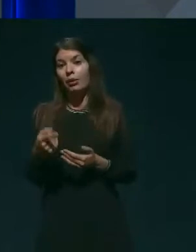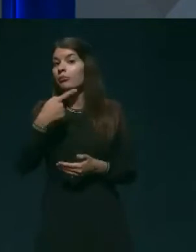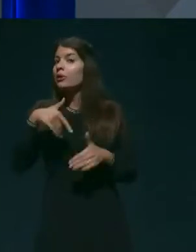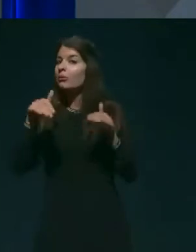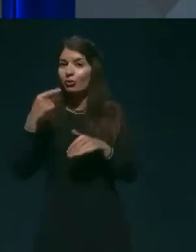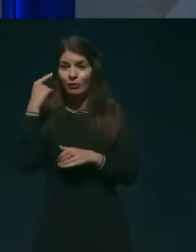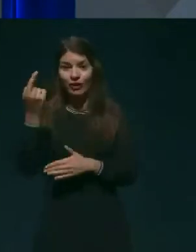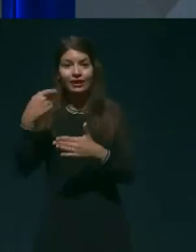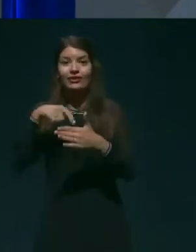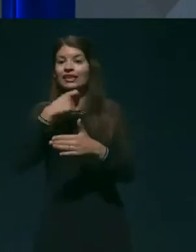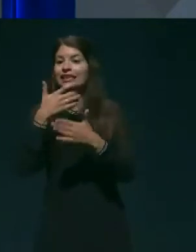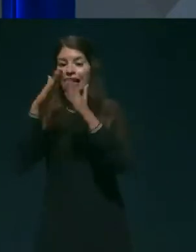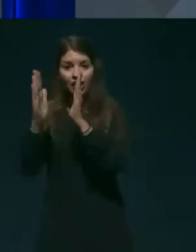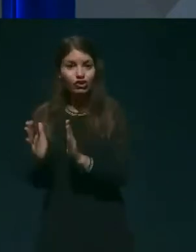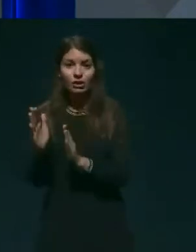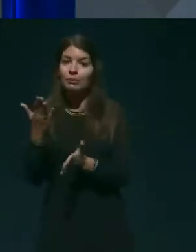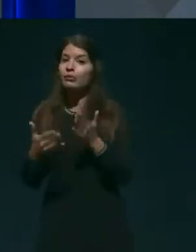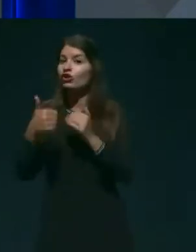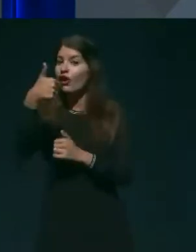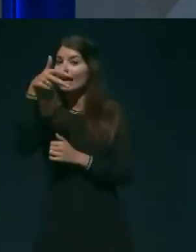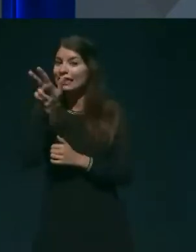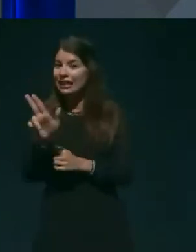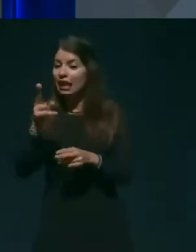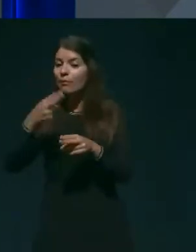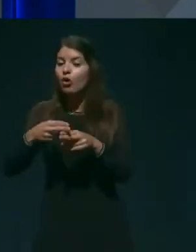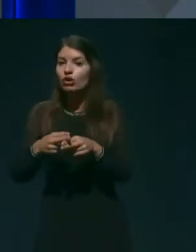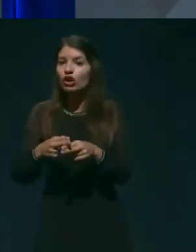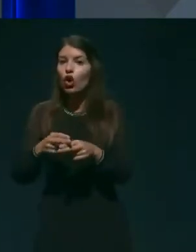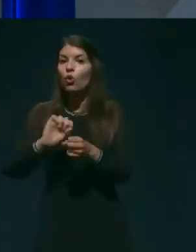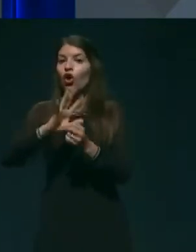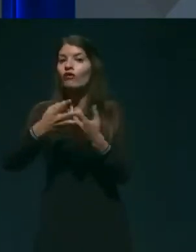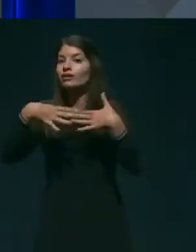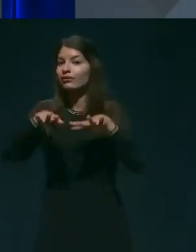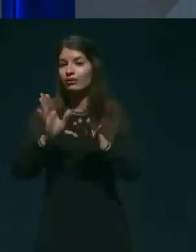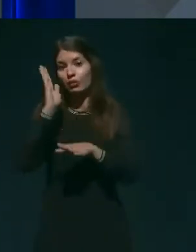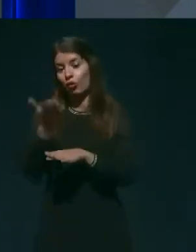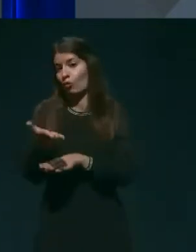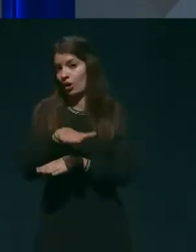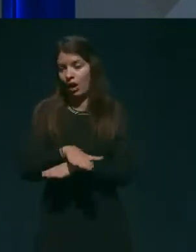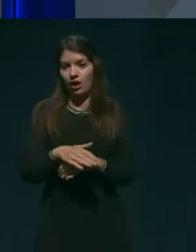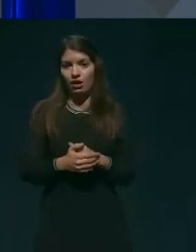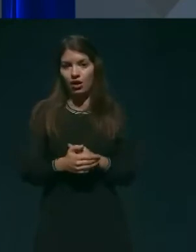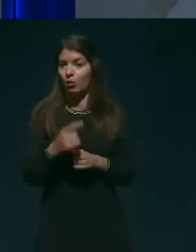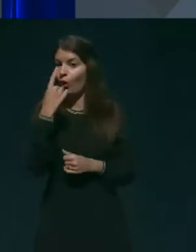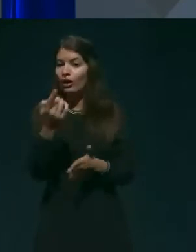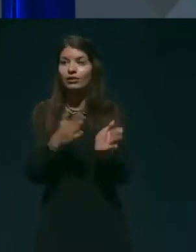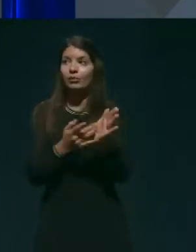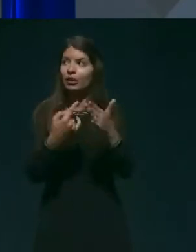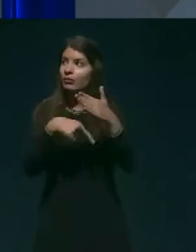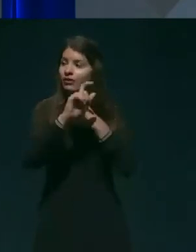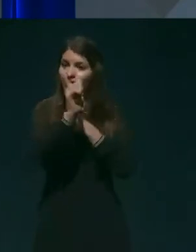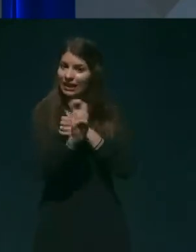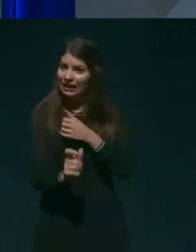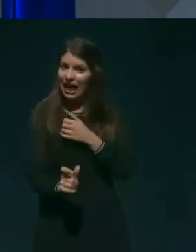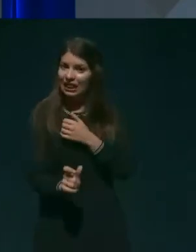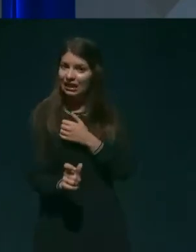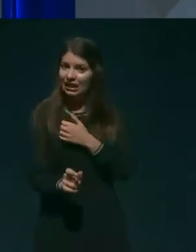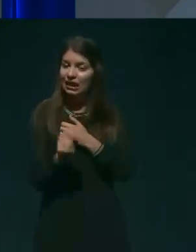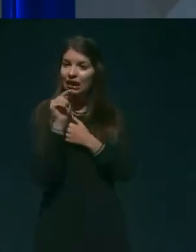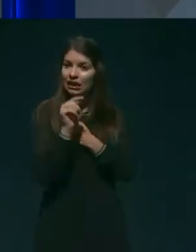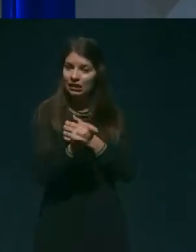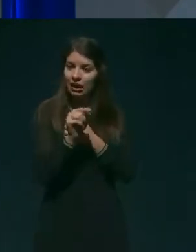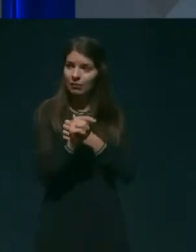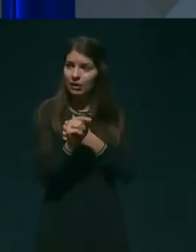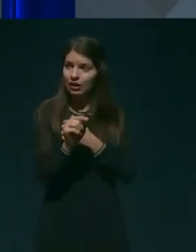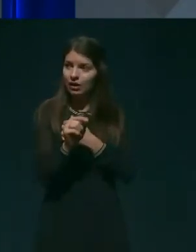po svetu, kjerkoli drugi je. Kakršnokoli njegovem lahko nudimo. Lahko pogledajte v Italijo, ko so poslednji prali intubirati, je bila pa v bolnišnici smrlno spet in